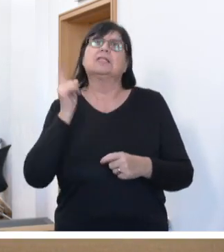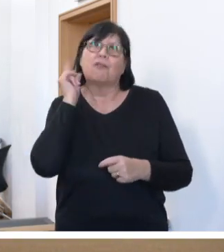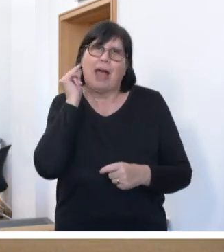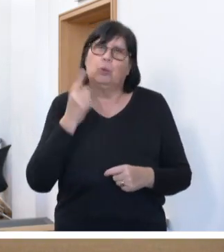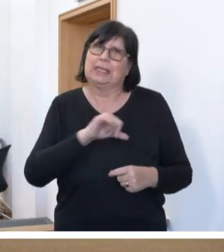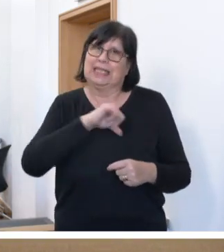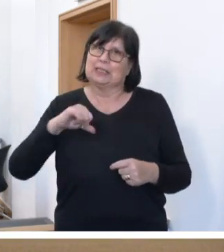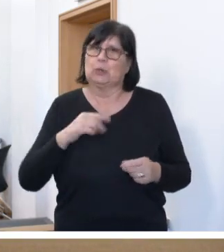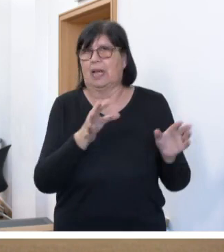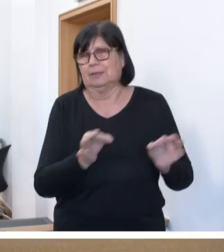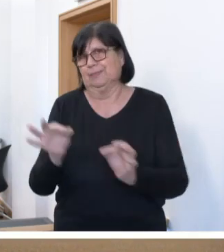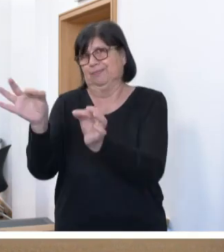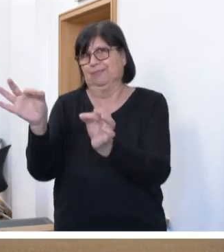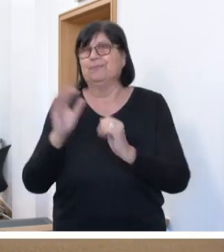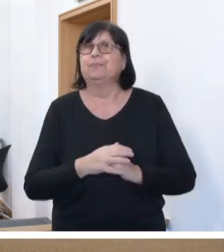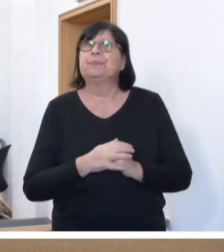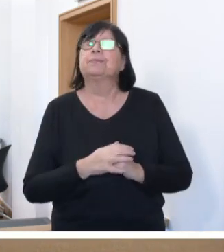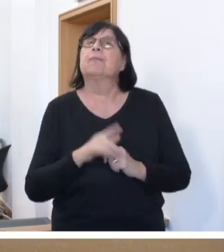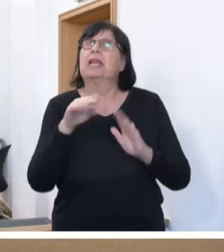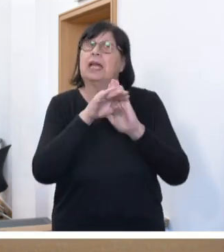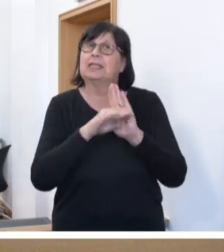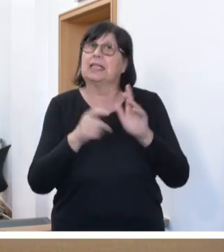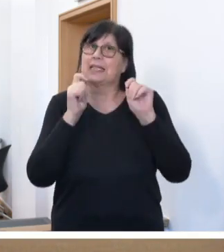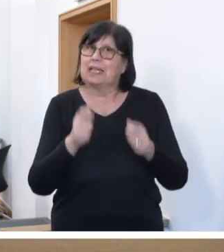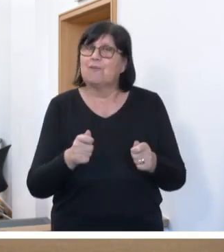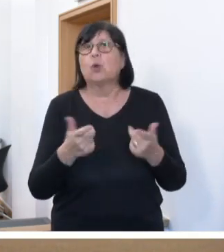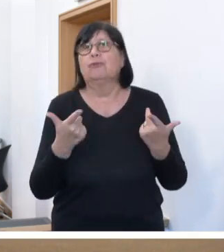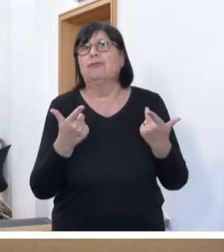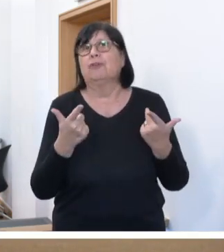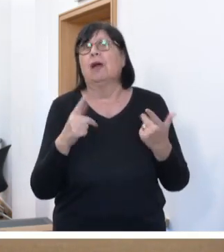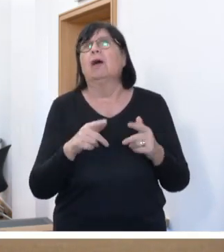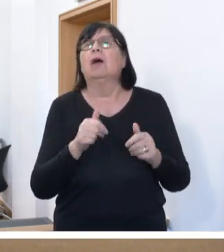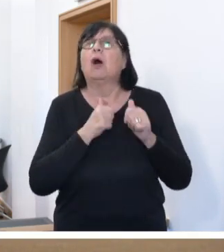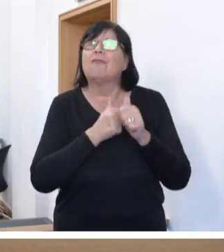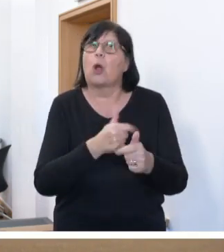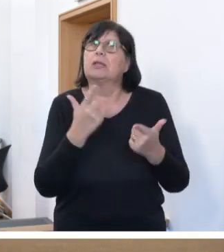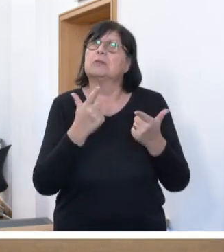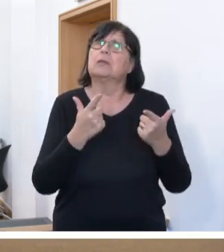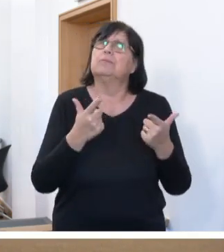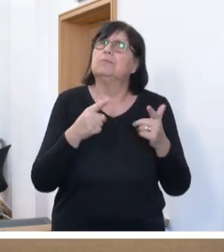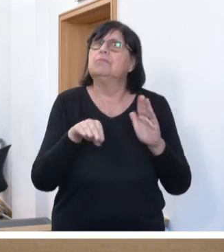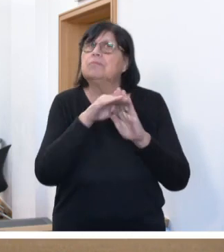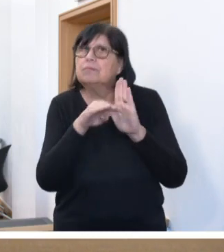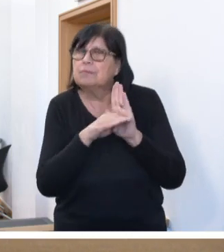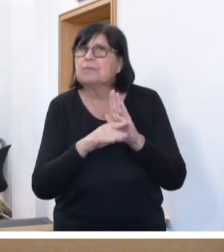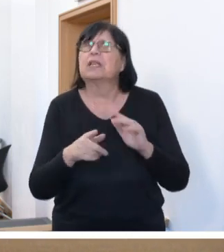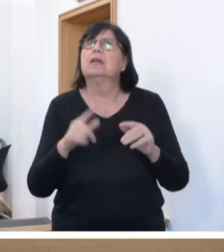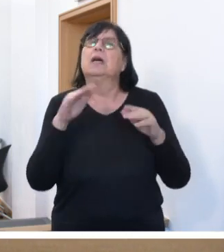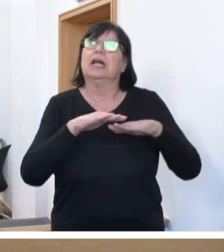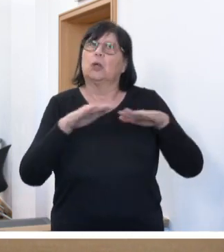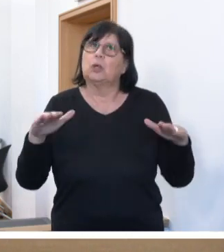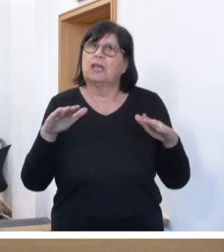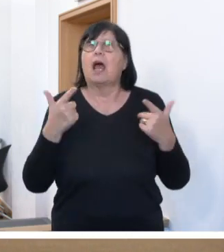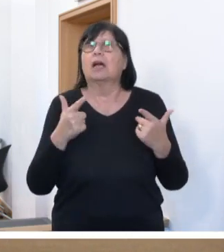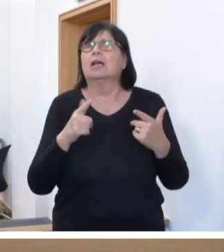Gesundheit überwiesen. Dem Gesetzentwurf liegen folgende Erwägungen zugrunde. Auf Grundlage der